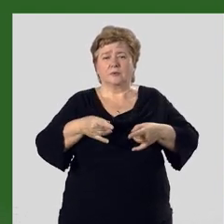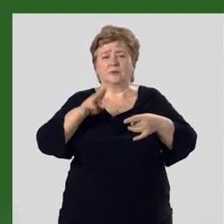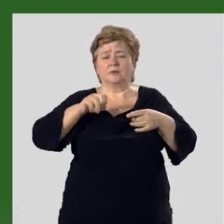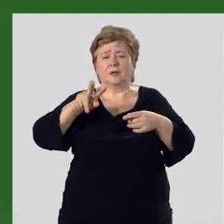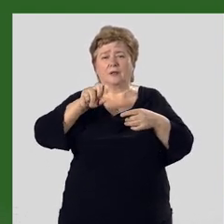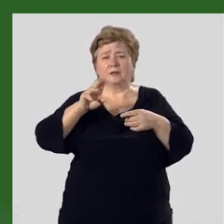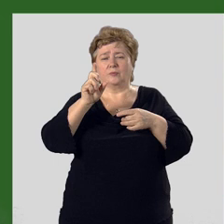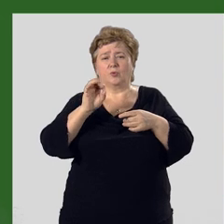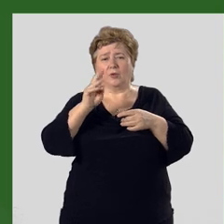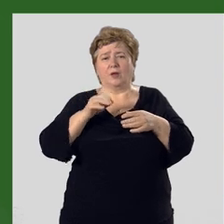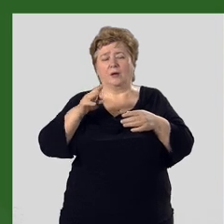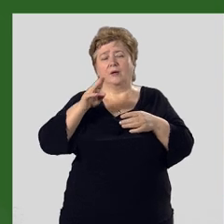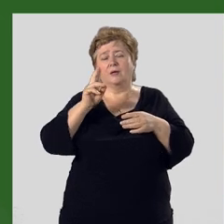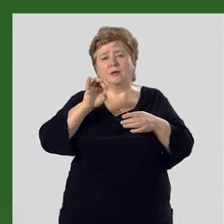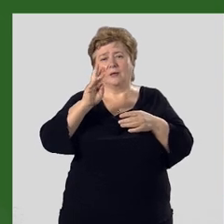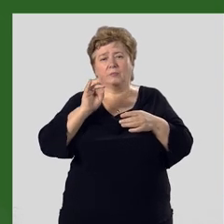-Булак в Кемине.